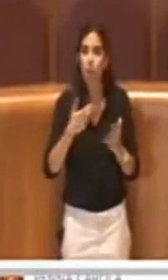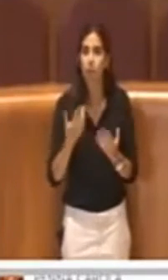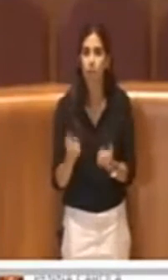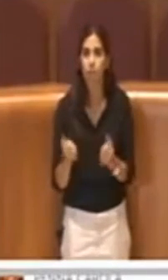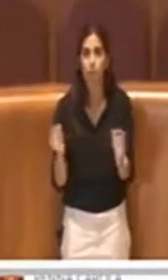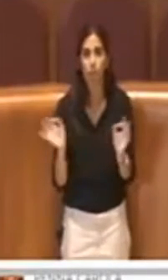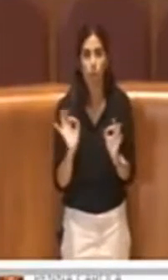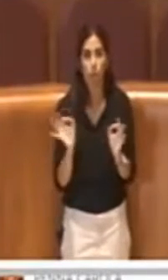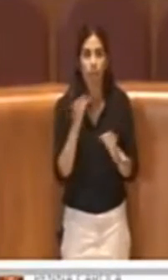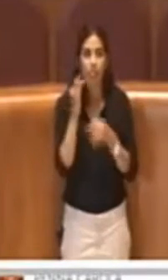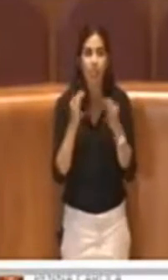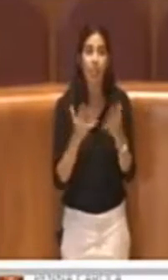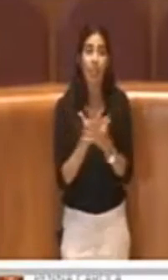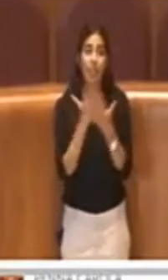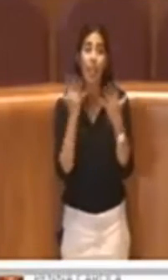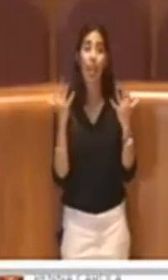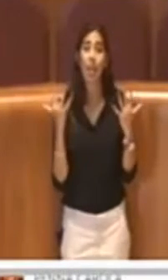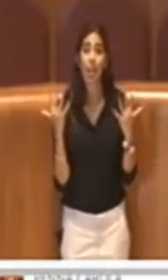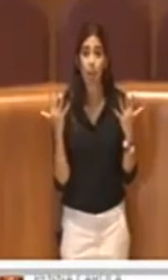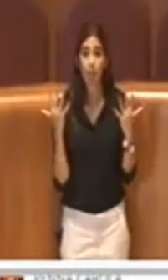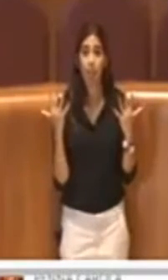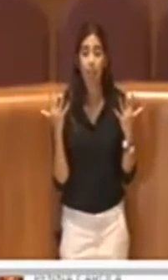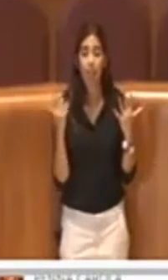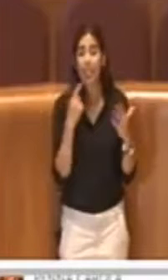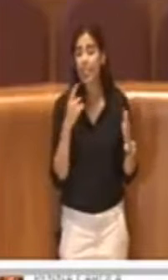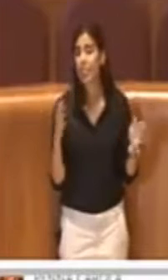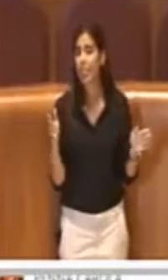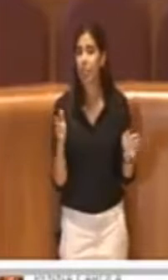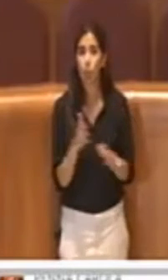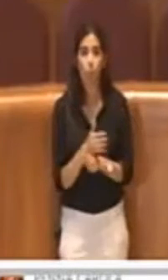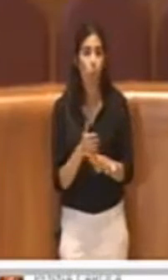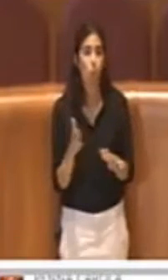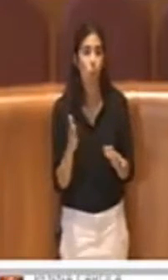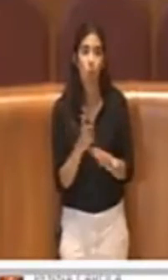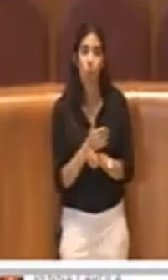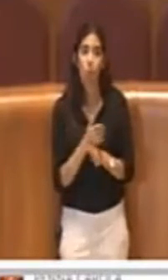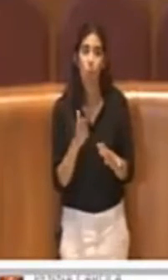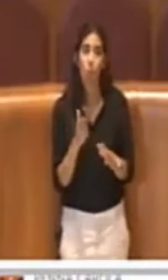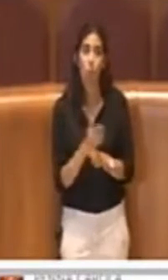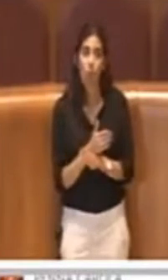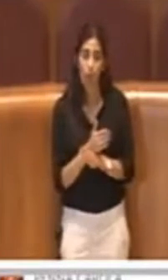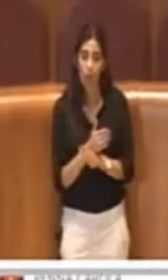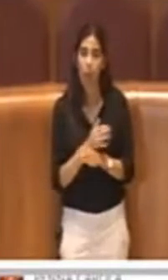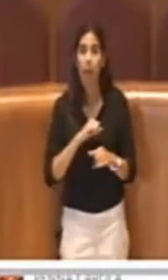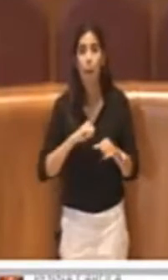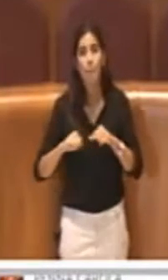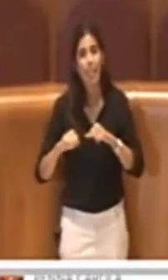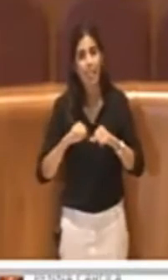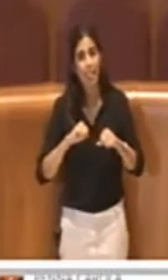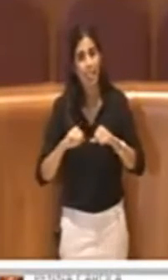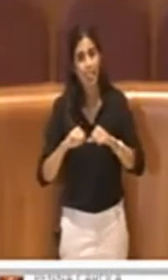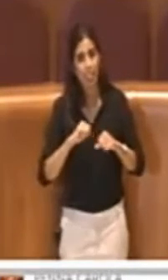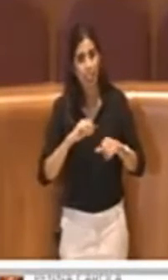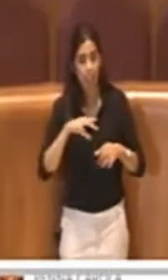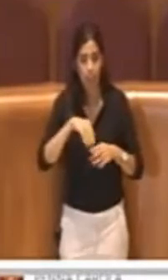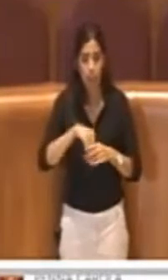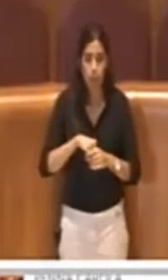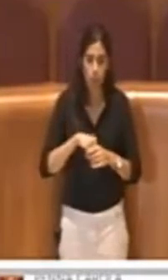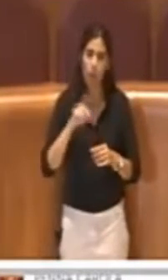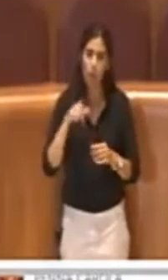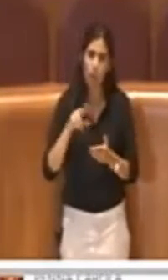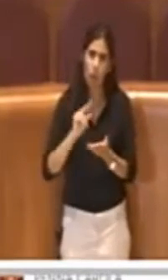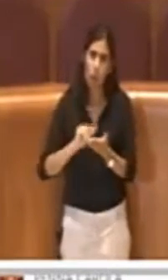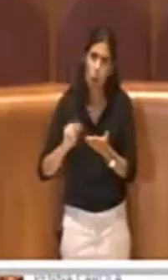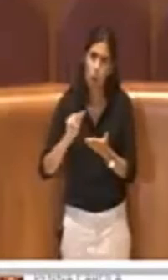chiunque è nell'amministrazione, quindi anche gli uffici, così come su